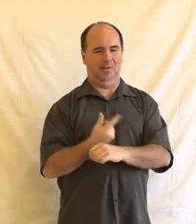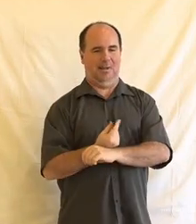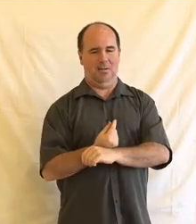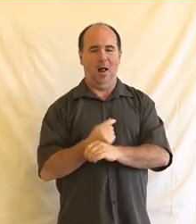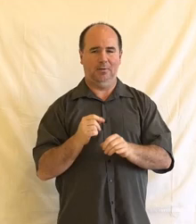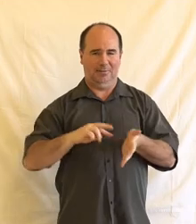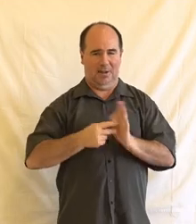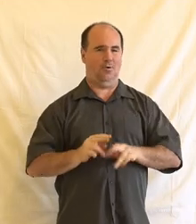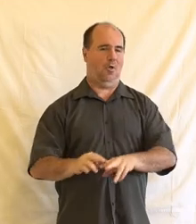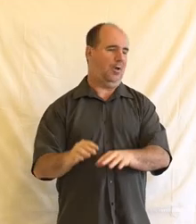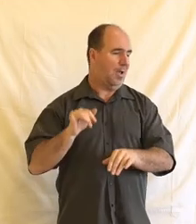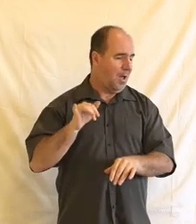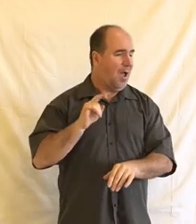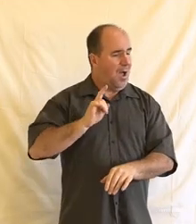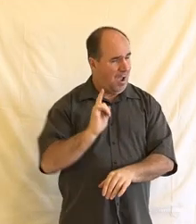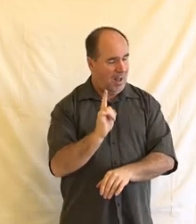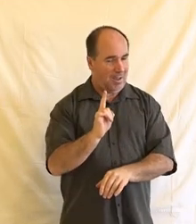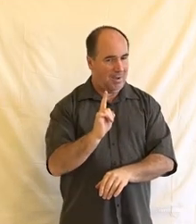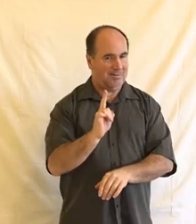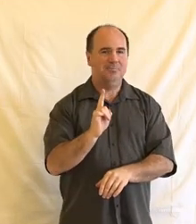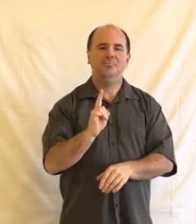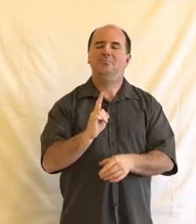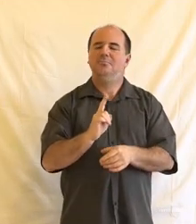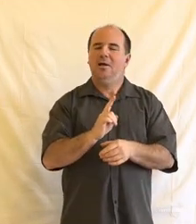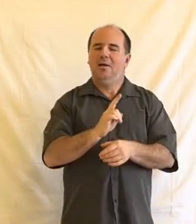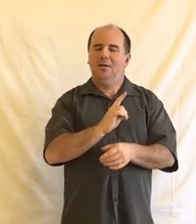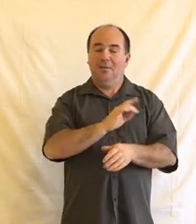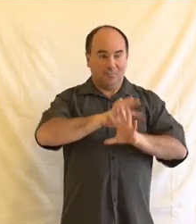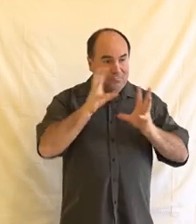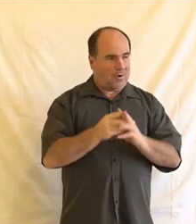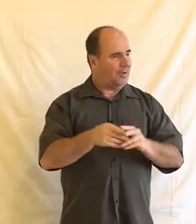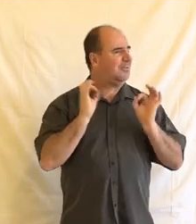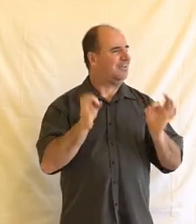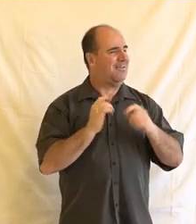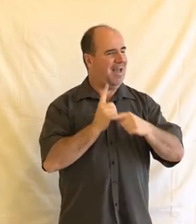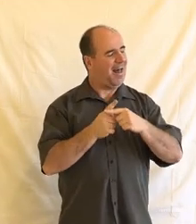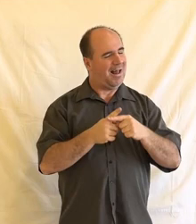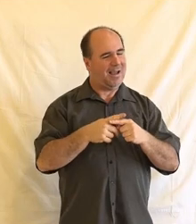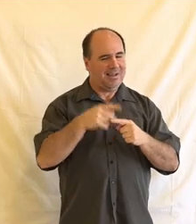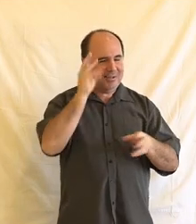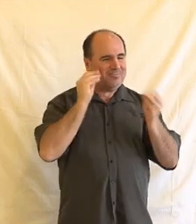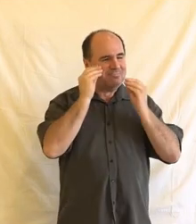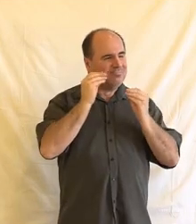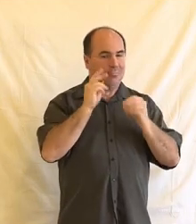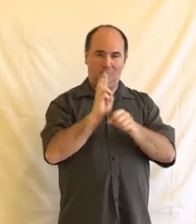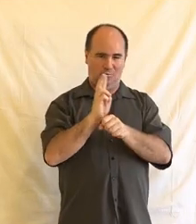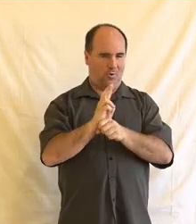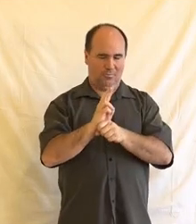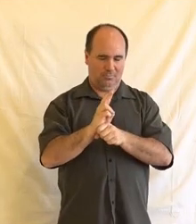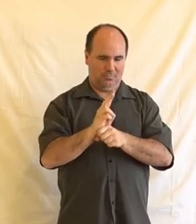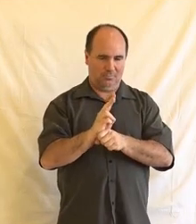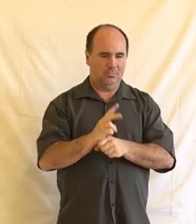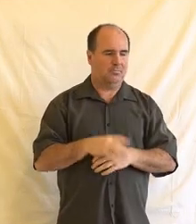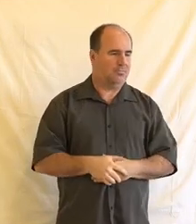je potřeba vždycky nebýt úplně zaslepen a jak si chápat i tu druhou rovinu, která je s tím spojená.